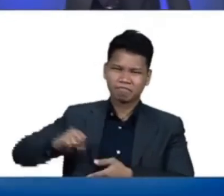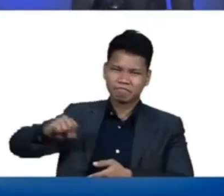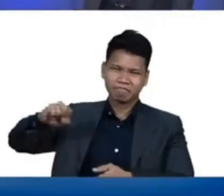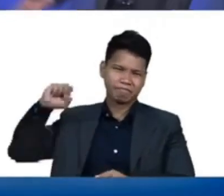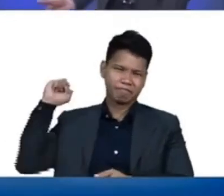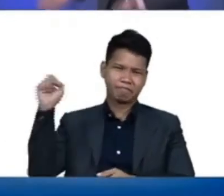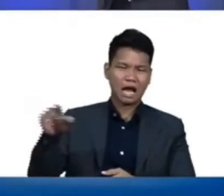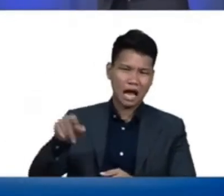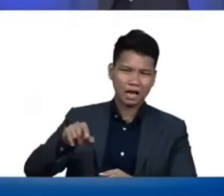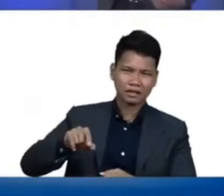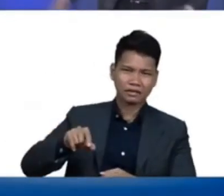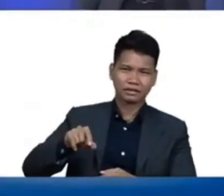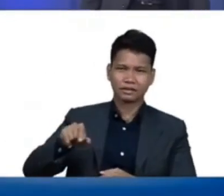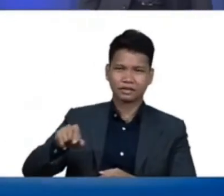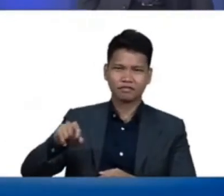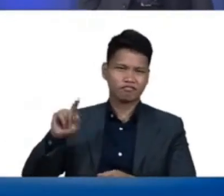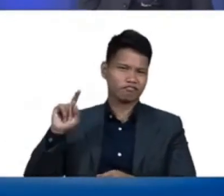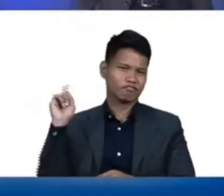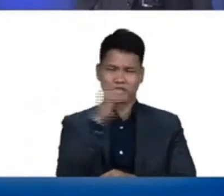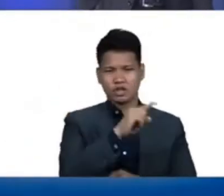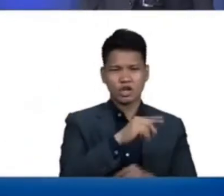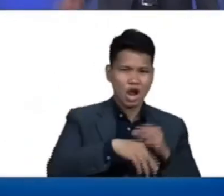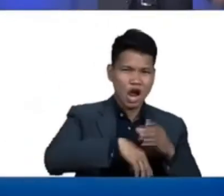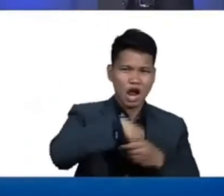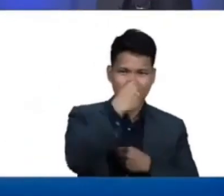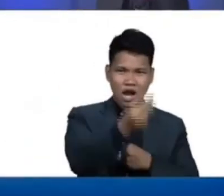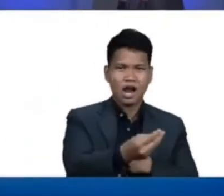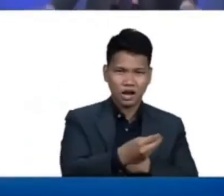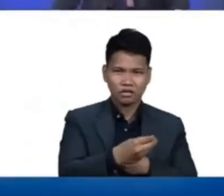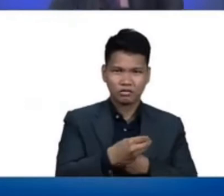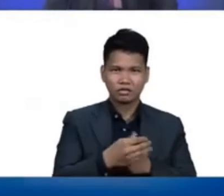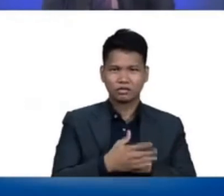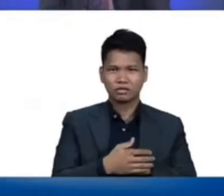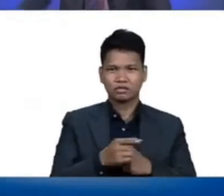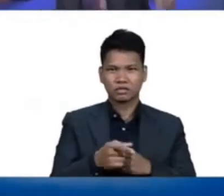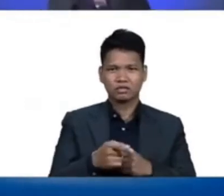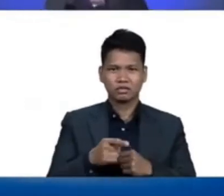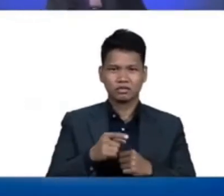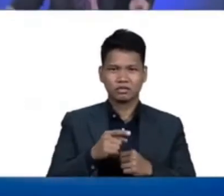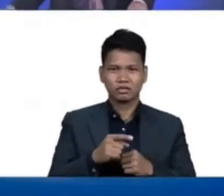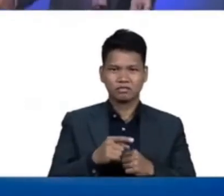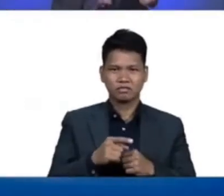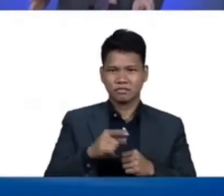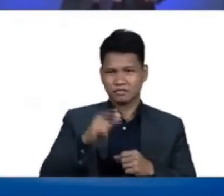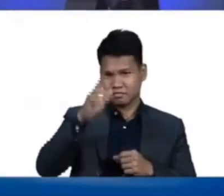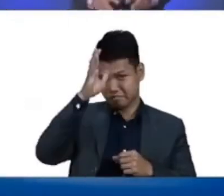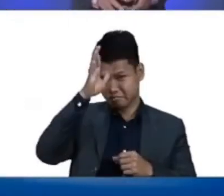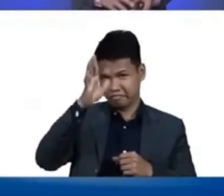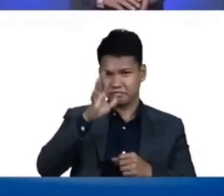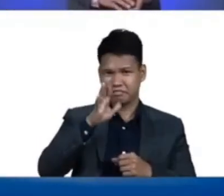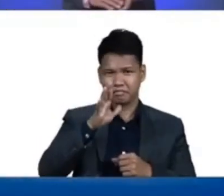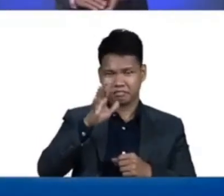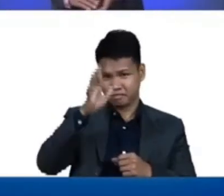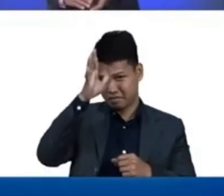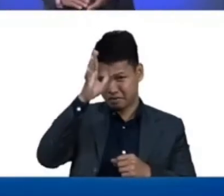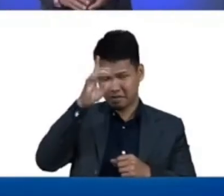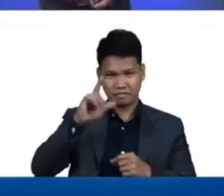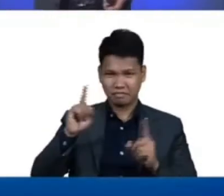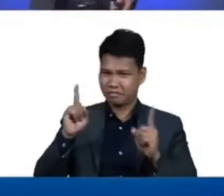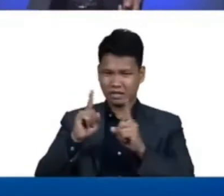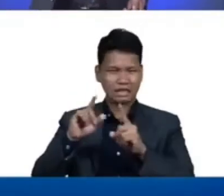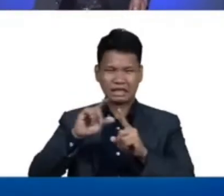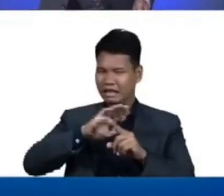down and stormed out of their house tragically he and his father never saw each other again